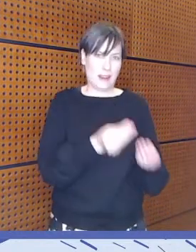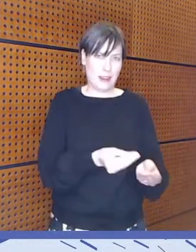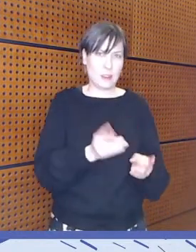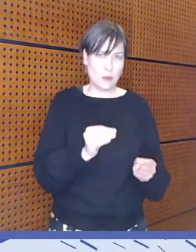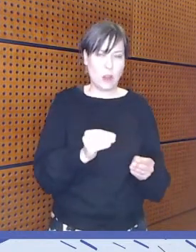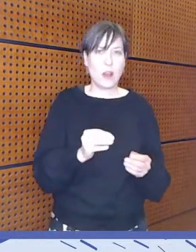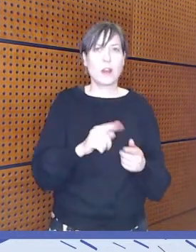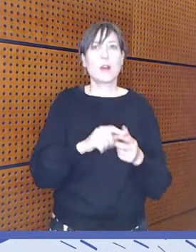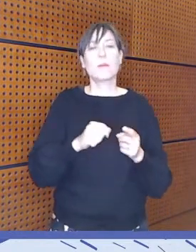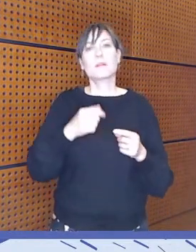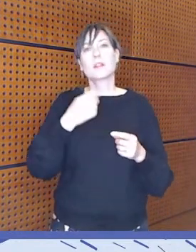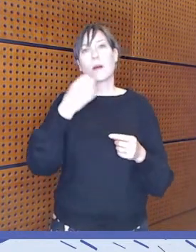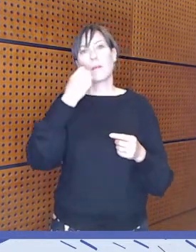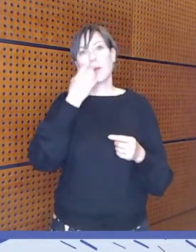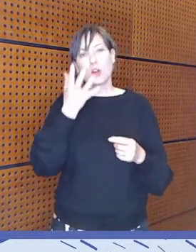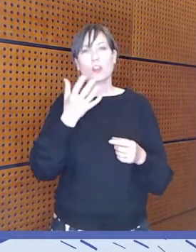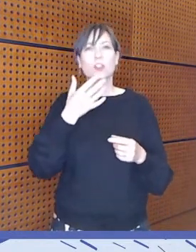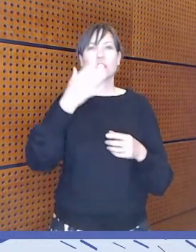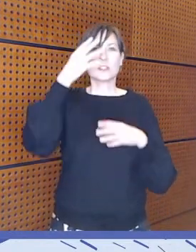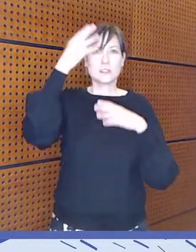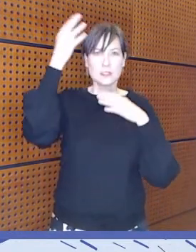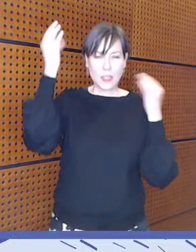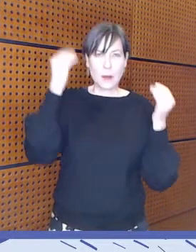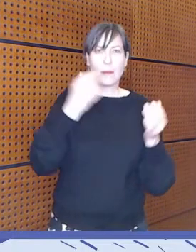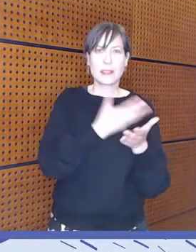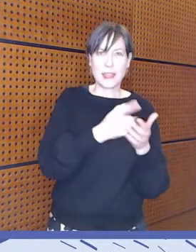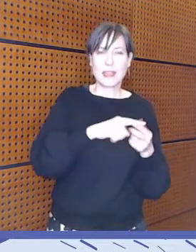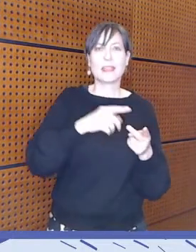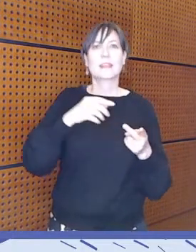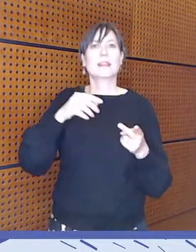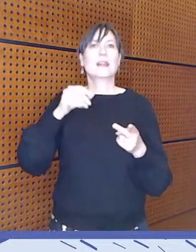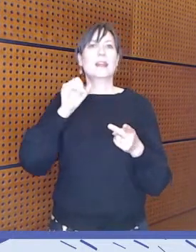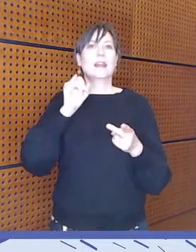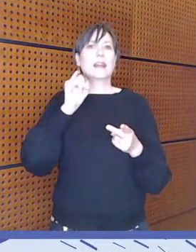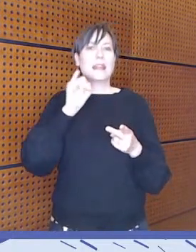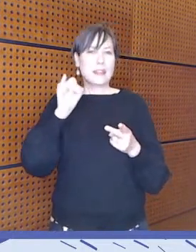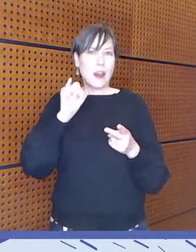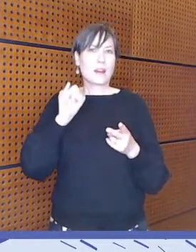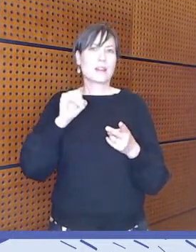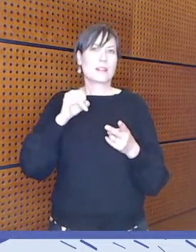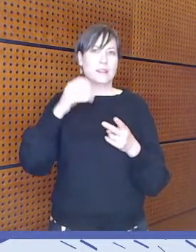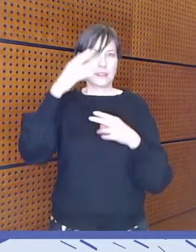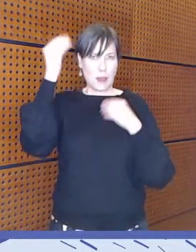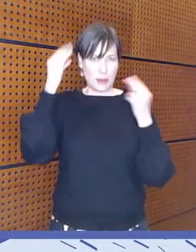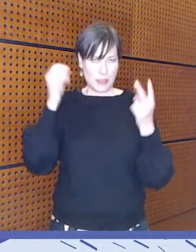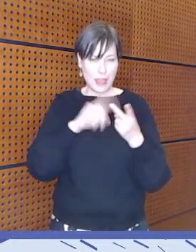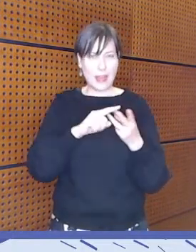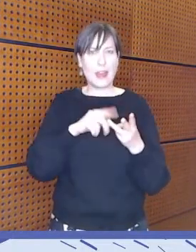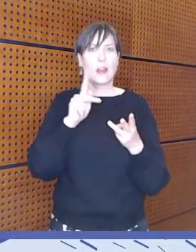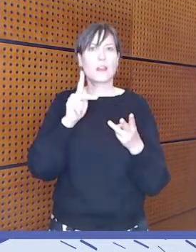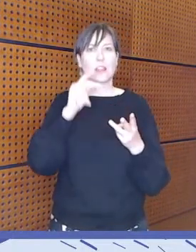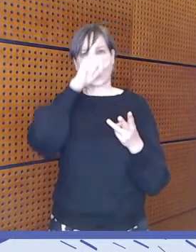tarvitaan pohjoissaamen kielellä, inarin saamen kielellä ja koltansaamen kielellä materiaalia.